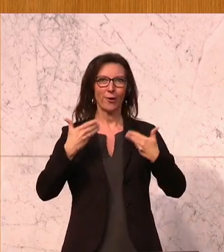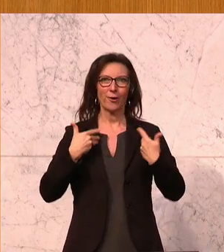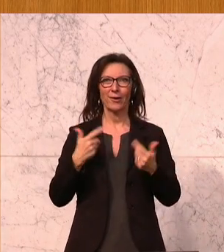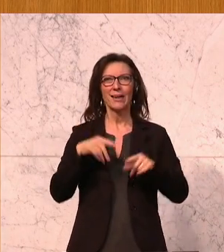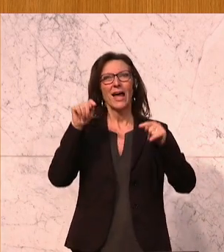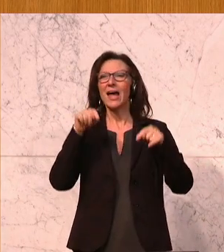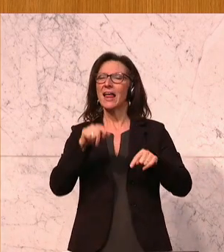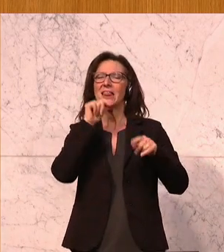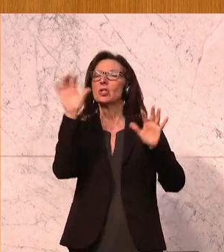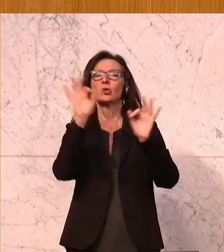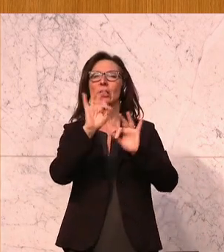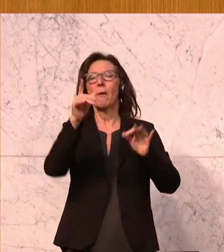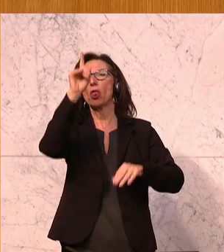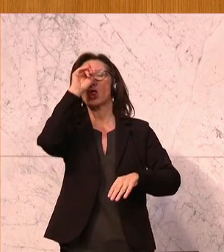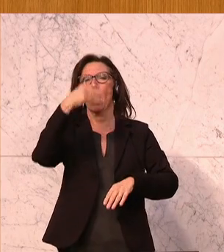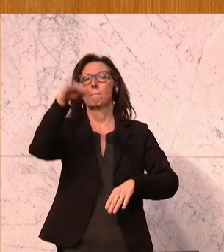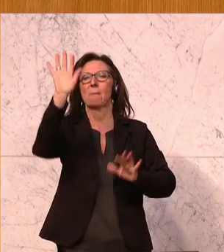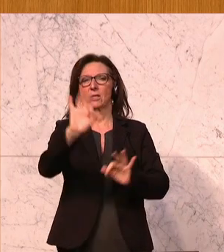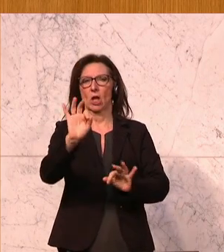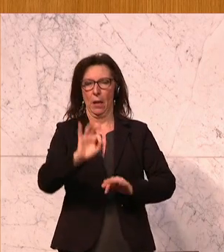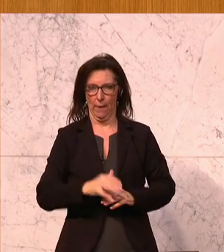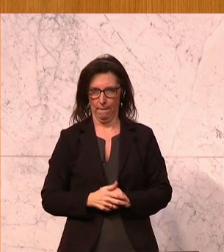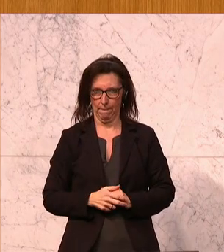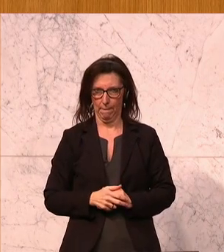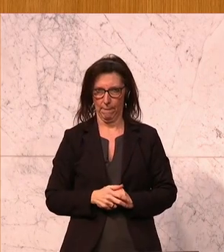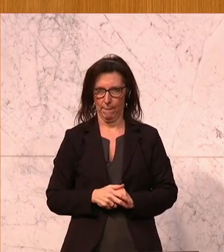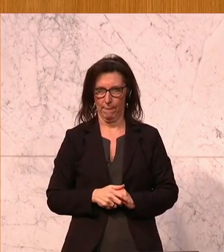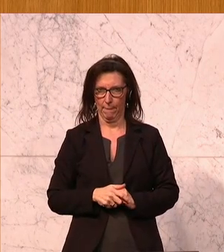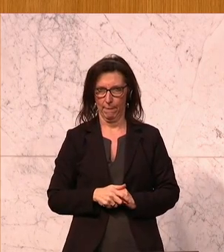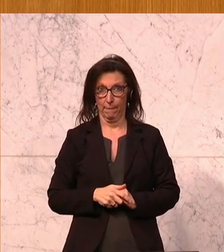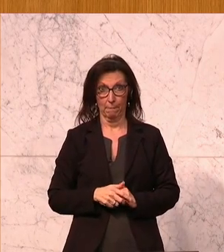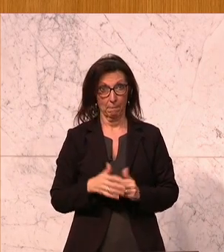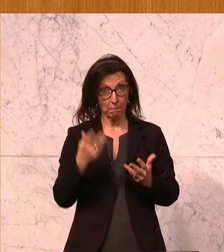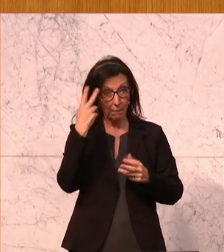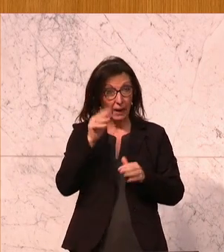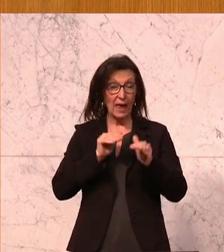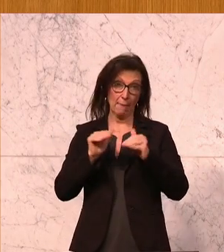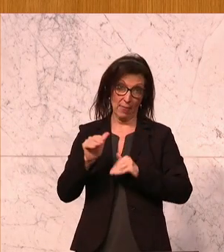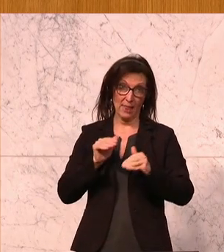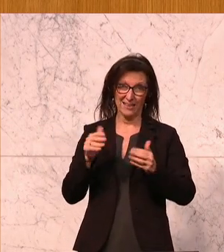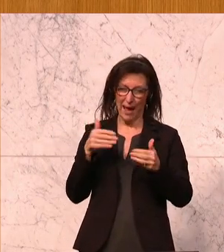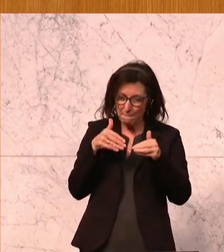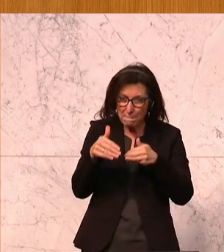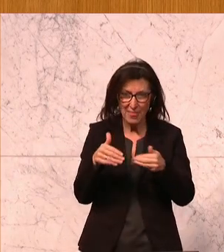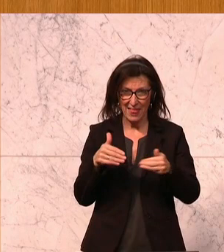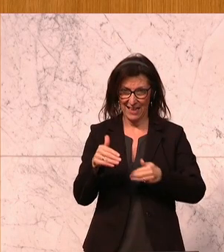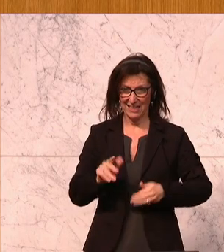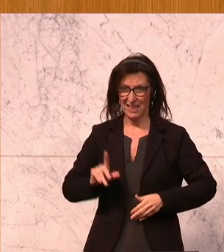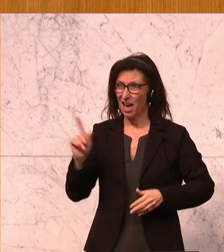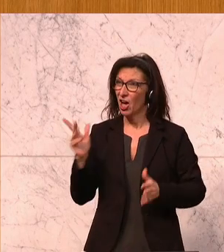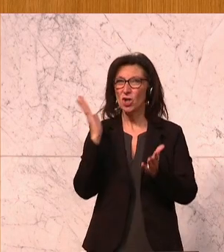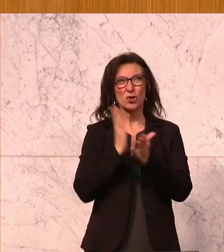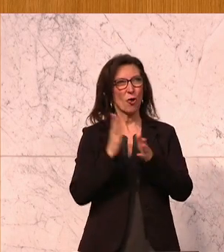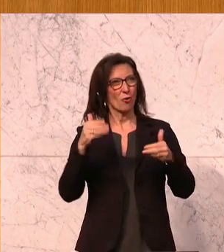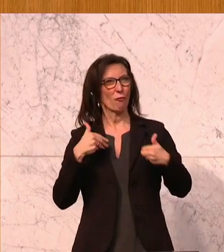stark abgestürzt sind als andere OECD-Länder. Herr Minister, ein Minister, der sich über Mittelmaß freut,